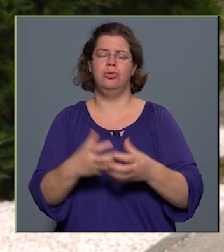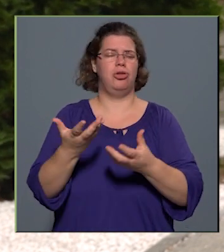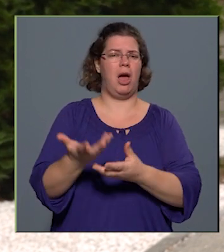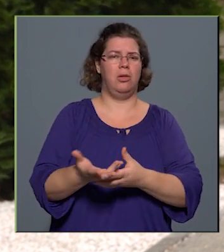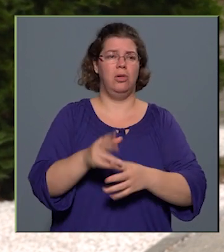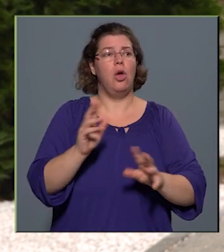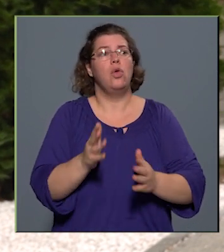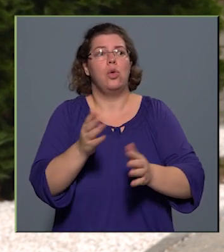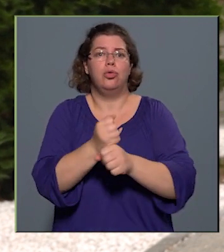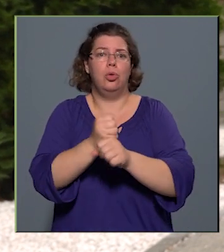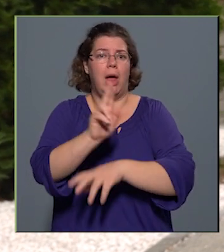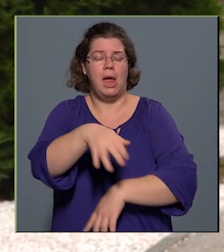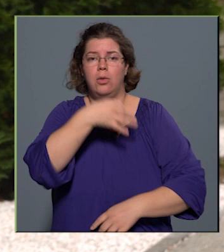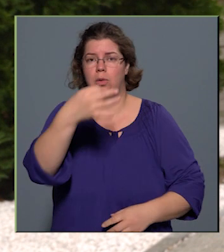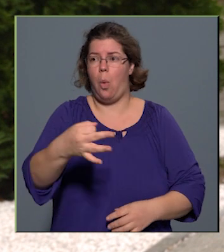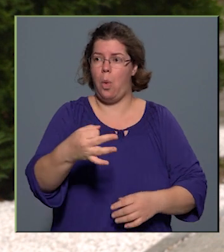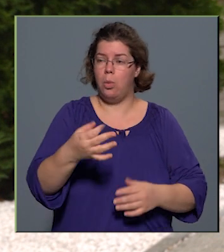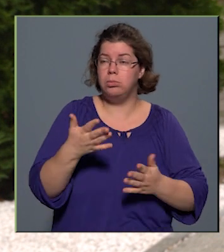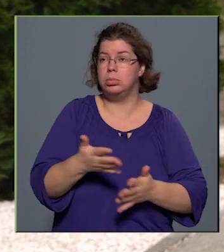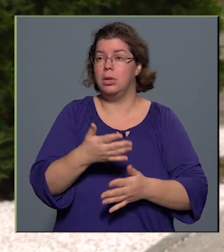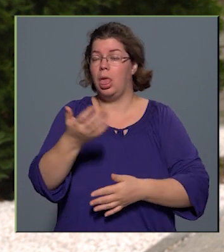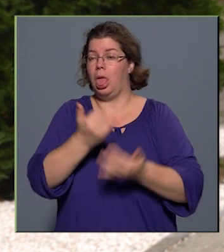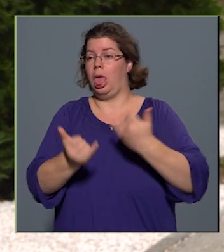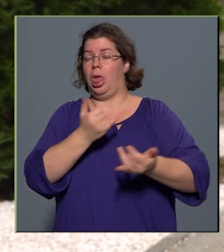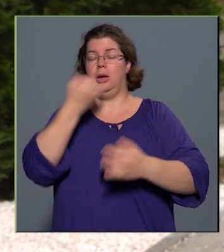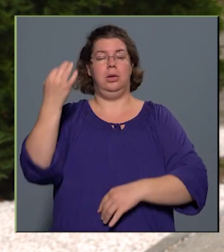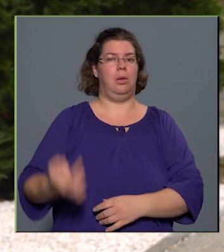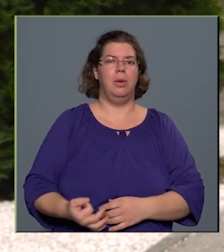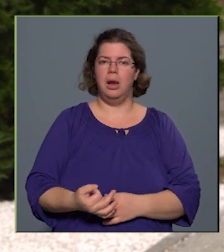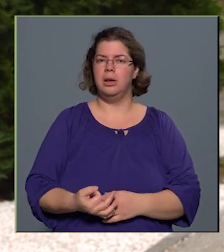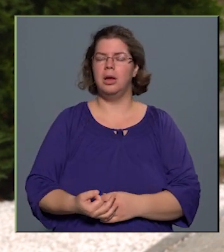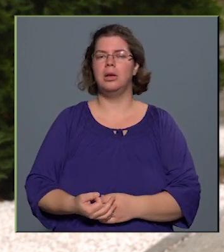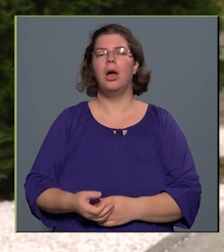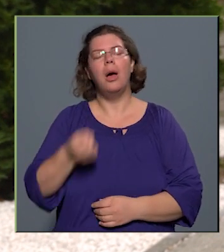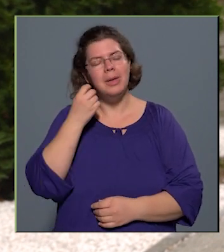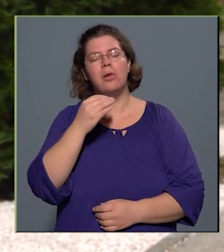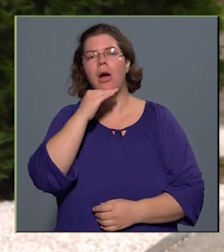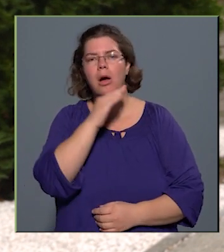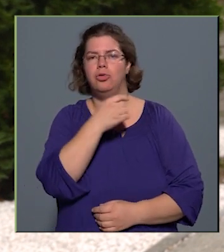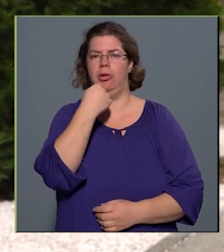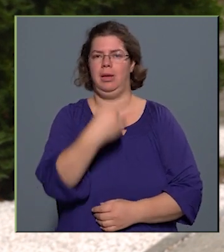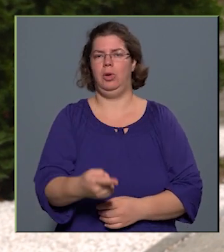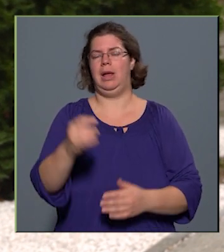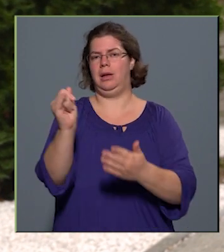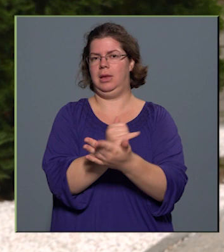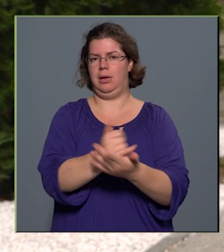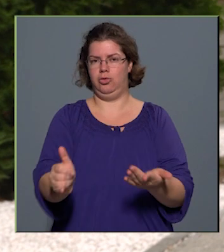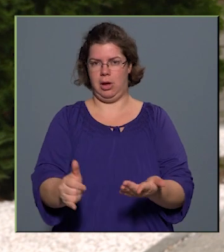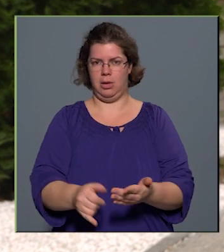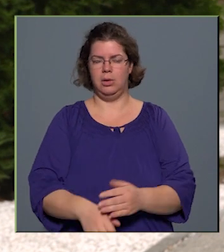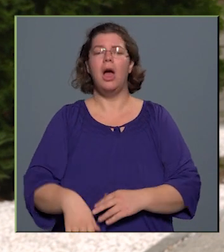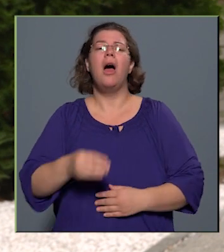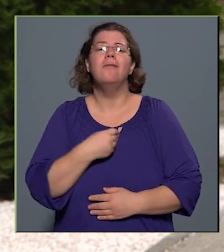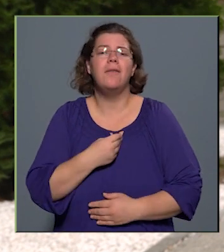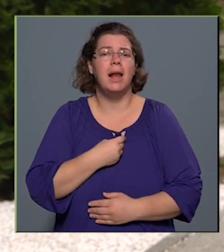hazugságok közlése után eljött a pillanat, amikor hangosan és nyilvánosan kimondták az igazságot. A